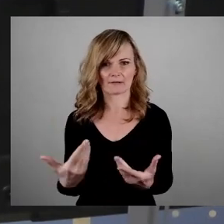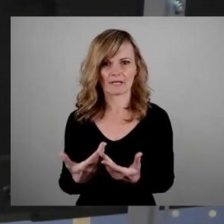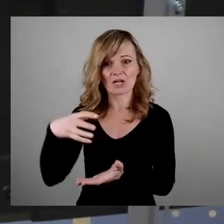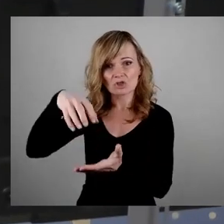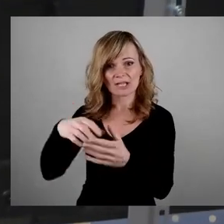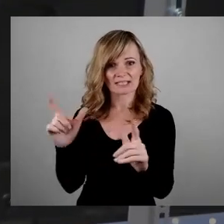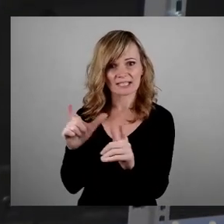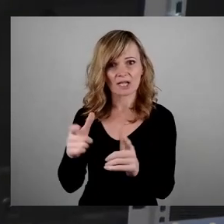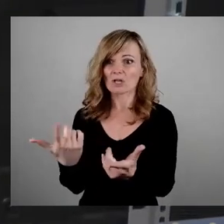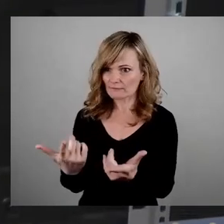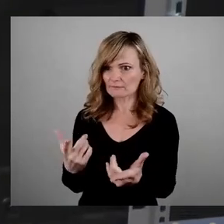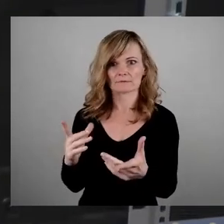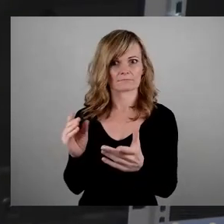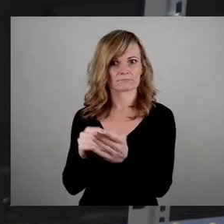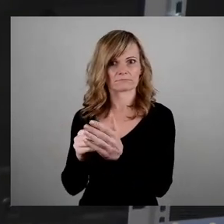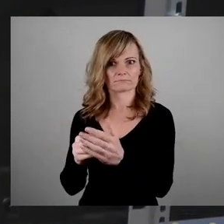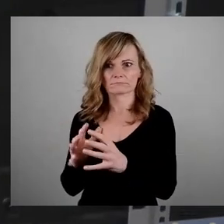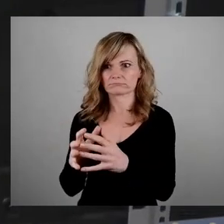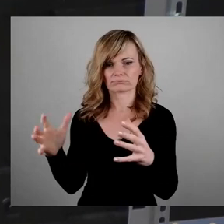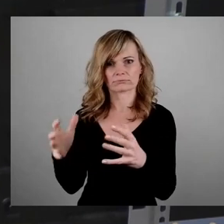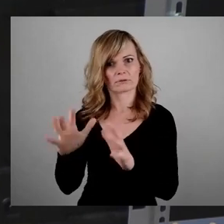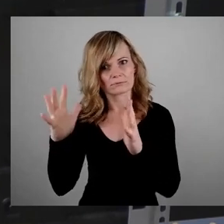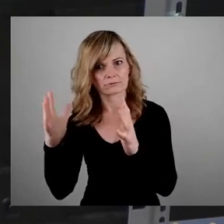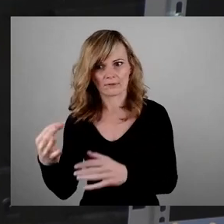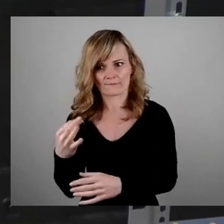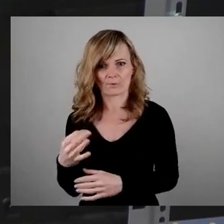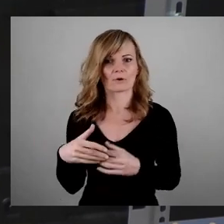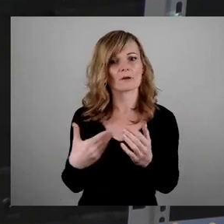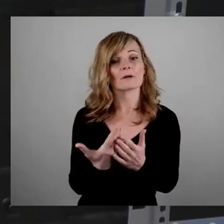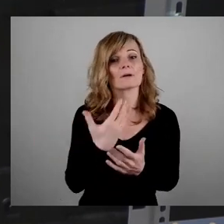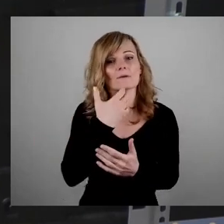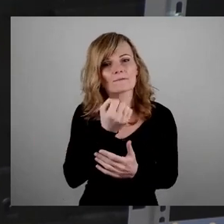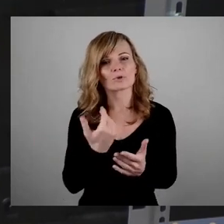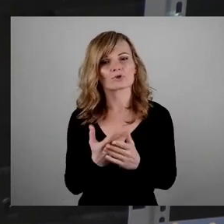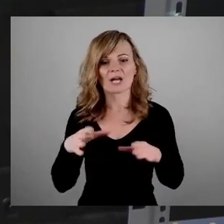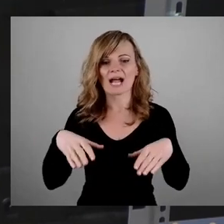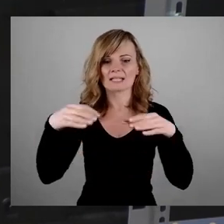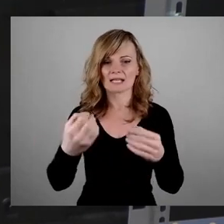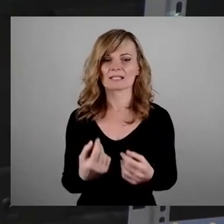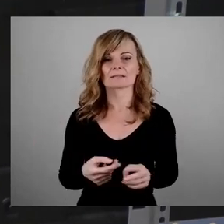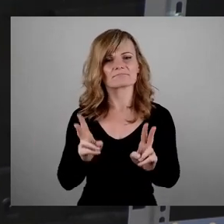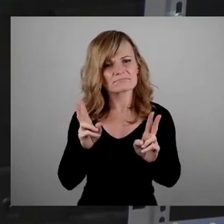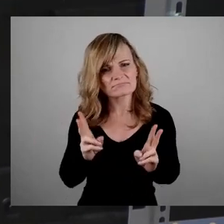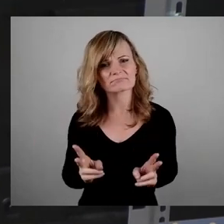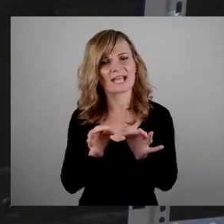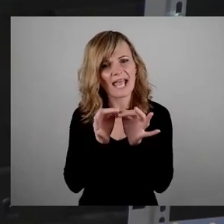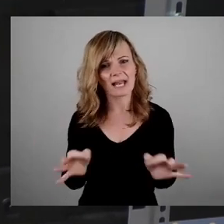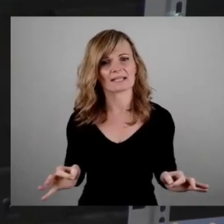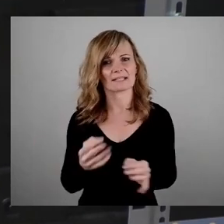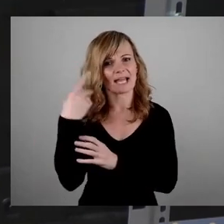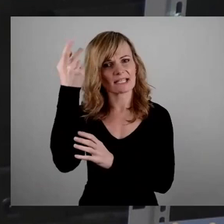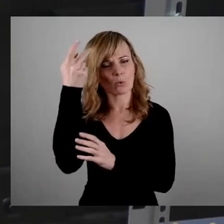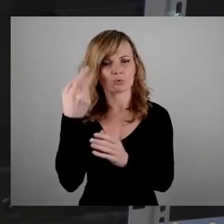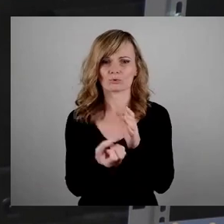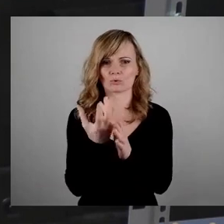gefunden hat. Wir möchten damit den Ansatz einer aufrichtigen Erinnerungskultur schaffen, bei der es